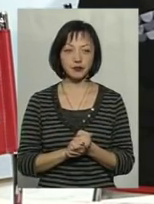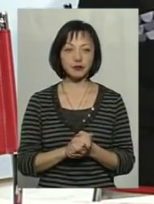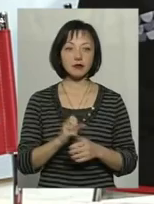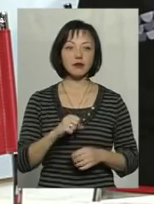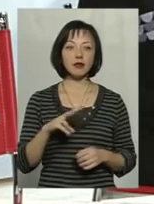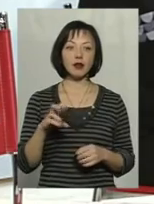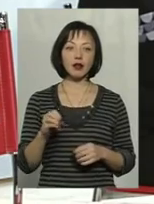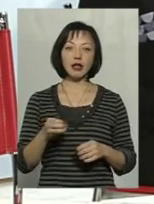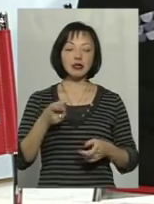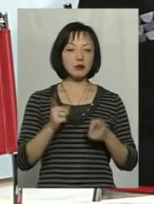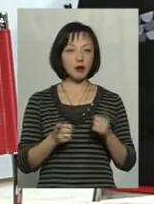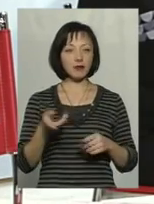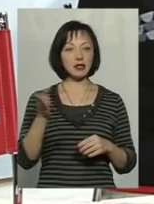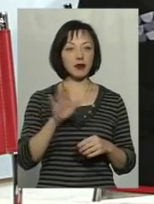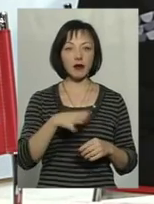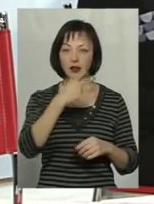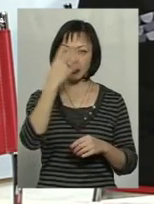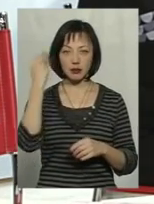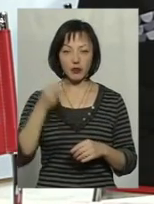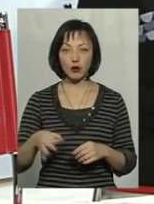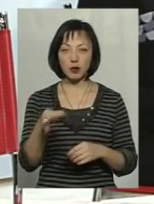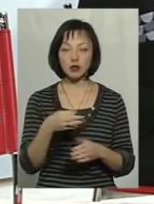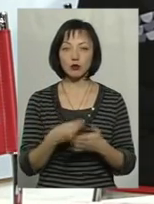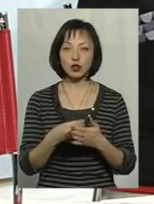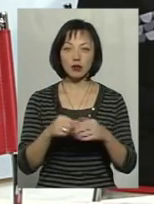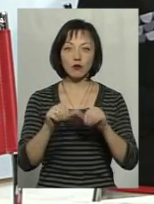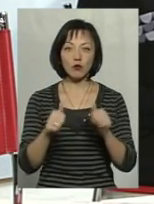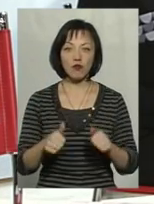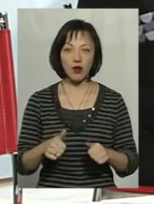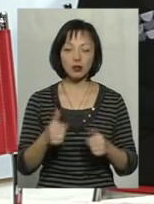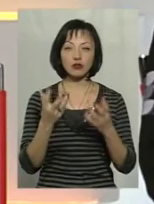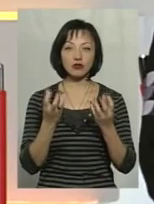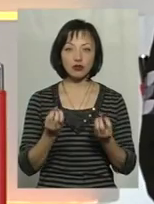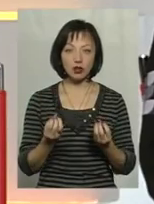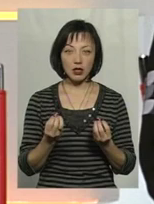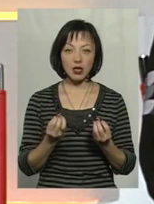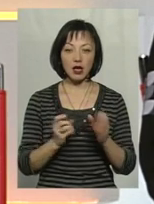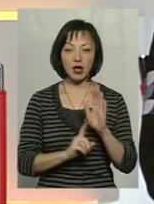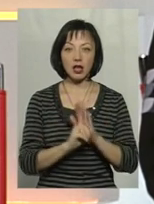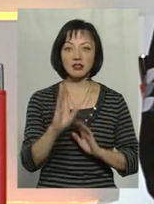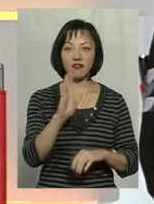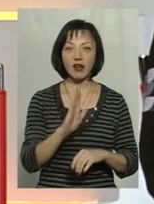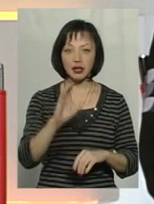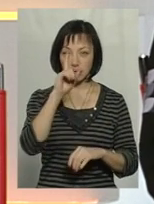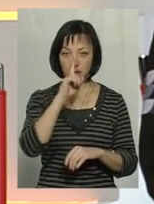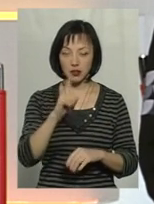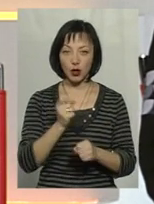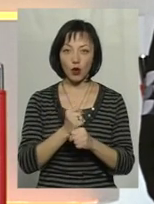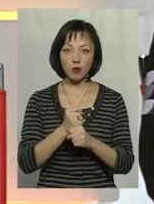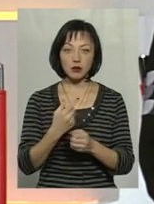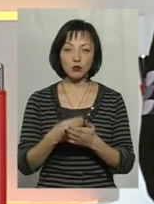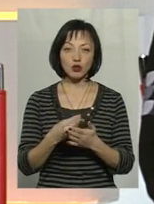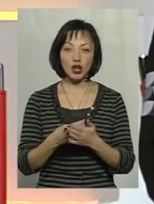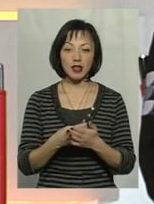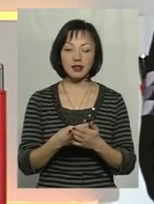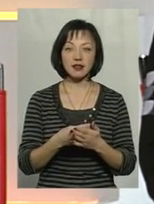насправді давайте не забувати про те, що обласний бюджет, його формування проходить ще з вересня місяця. Тобто робляться бюджетні